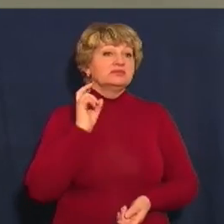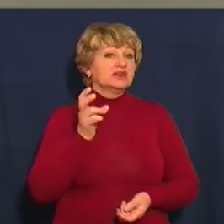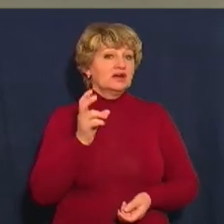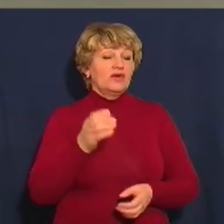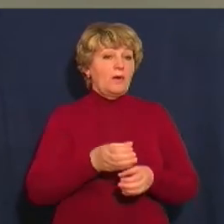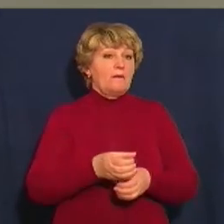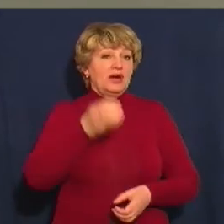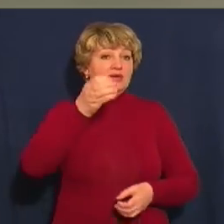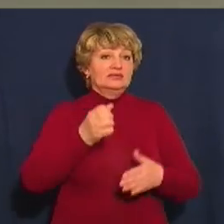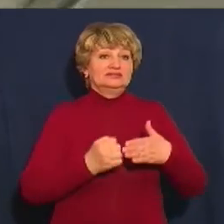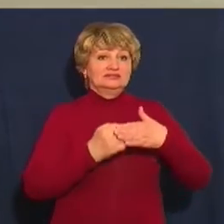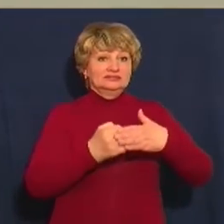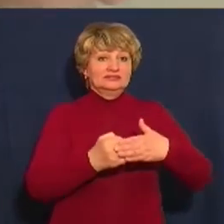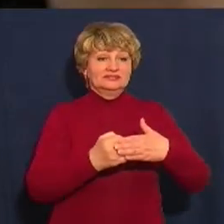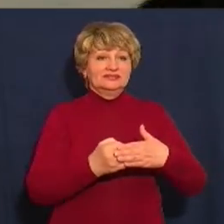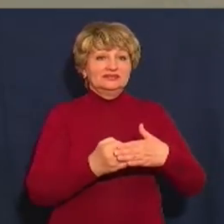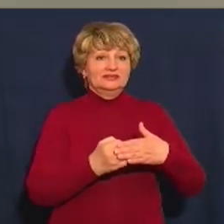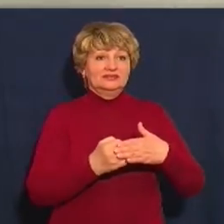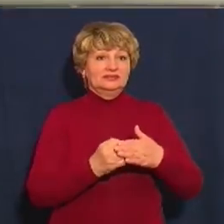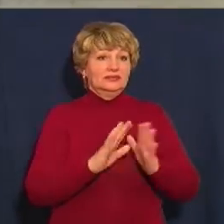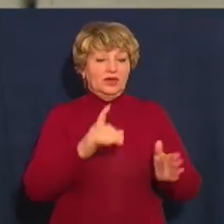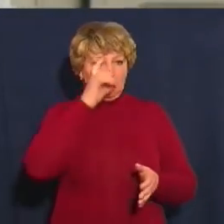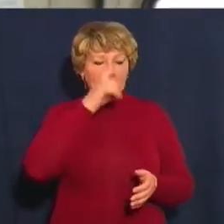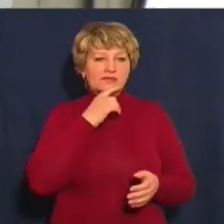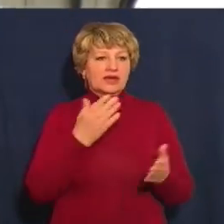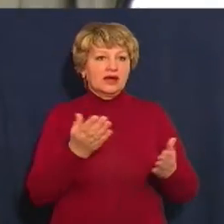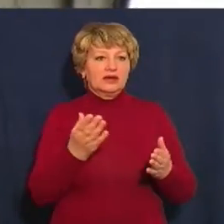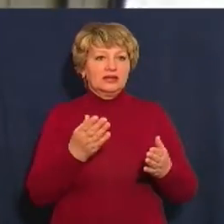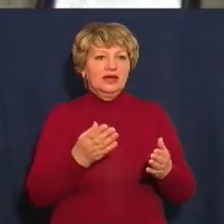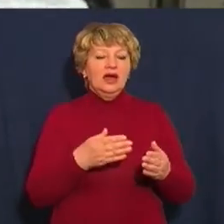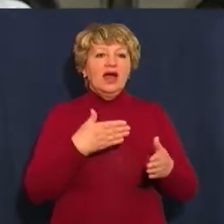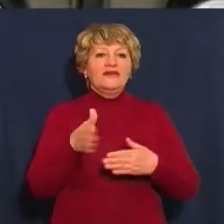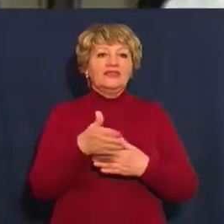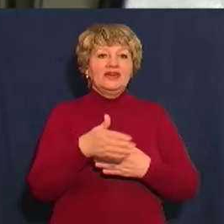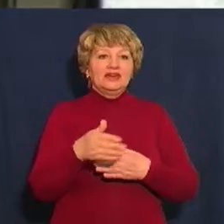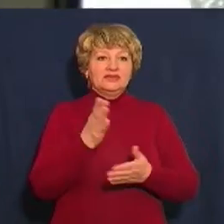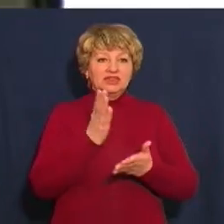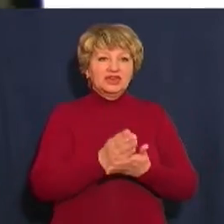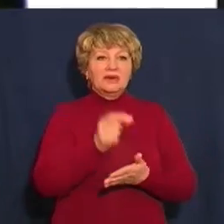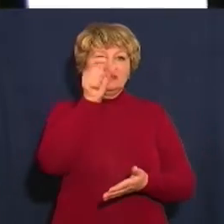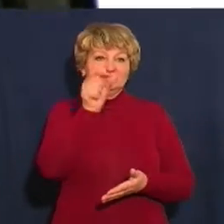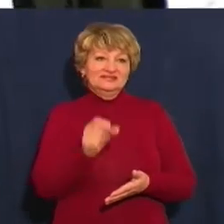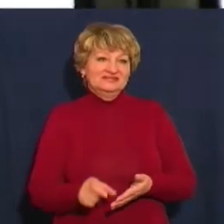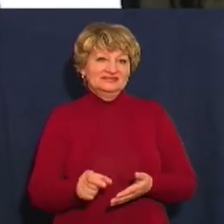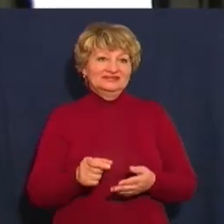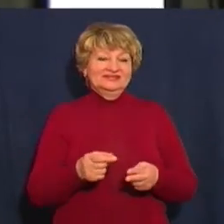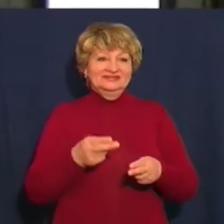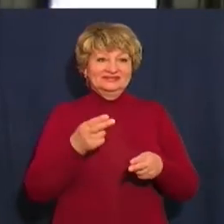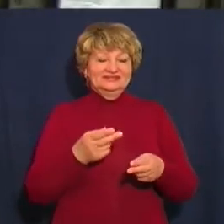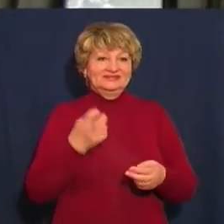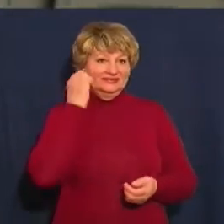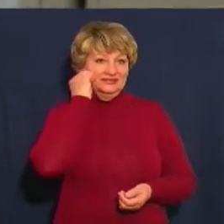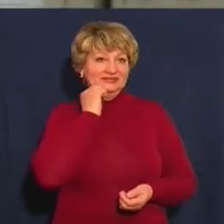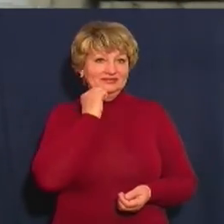тіпперті якимось незрозумілими полишками в дверях наявні щилини, при тому, що це один